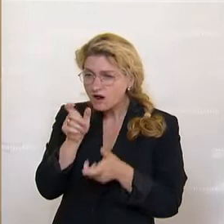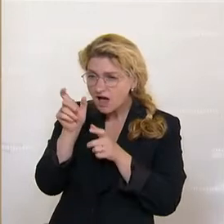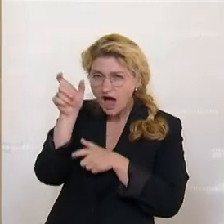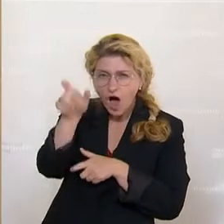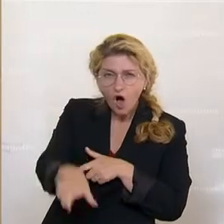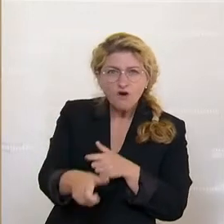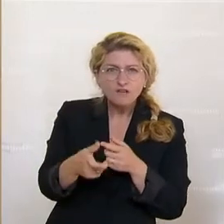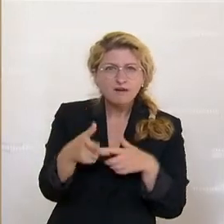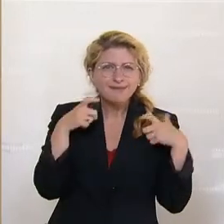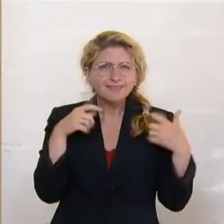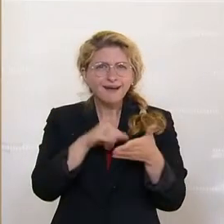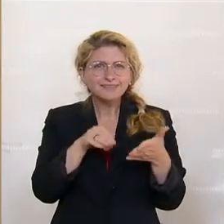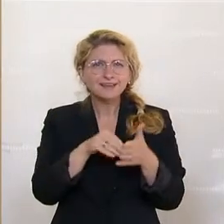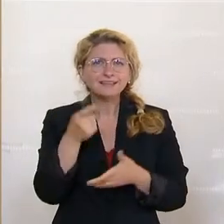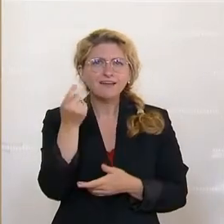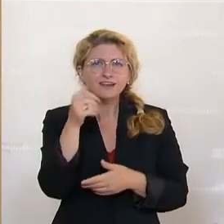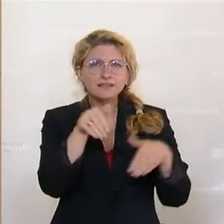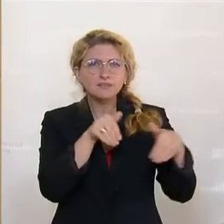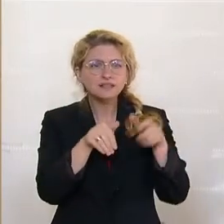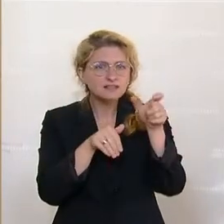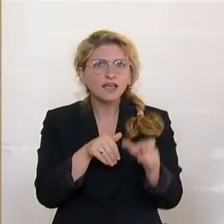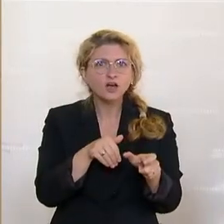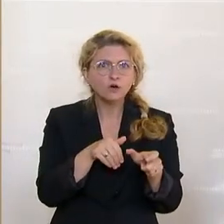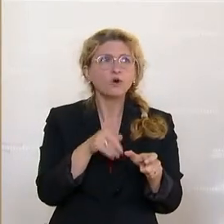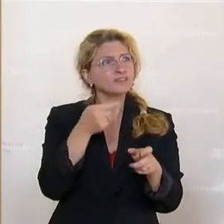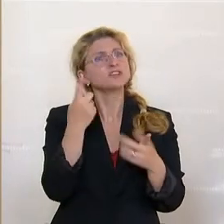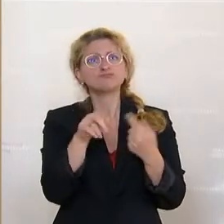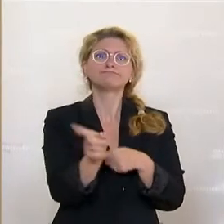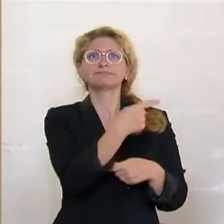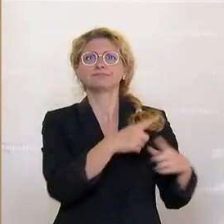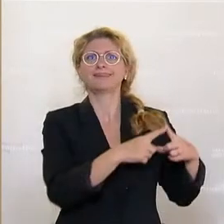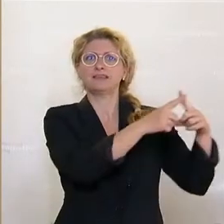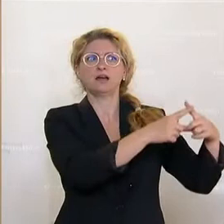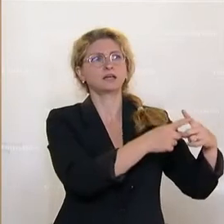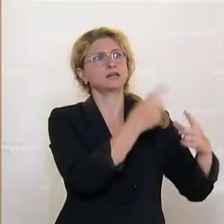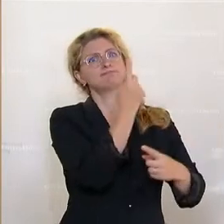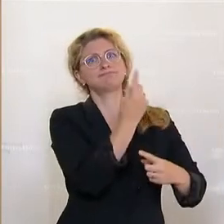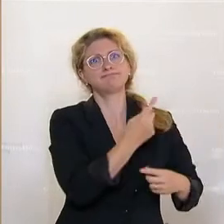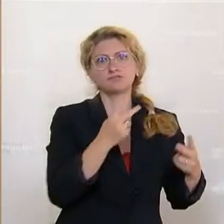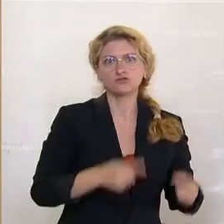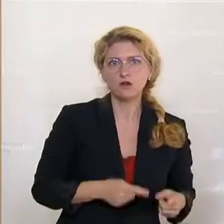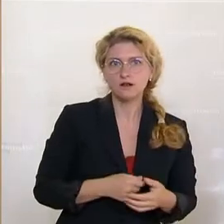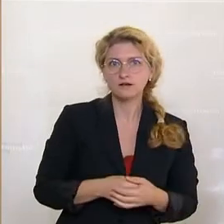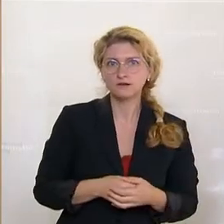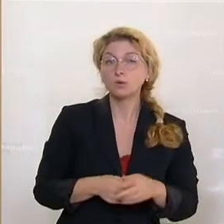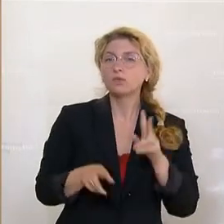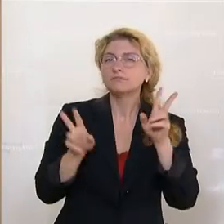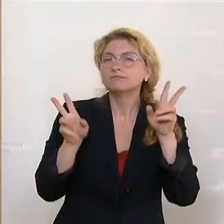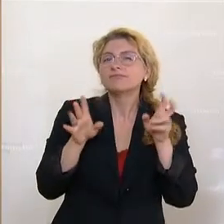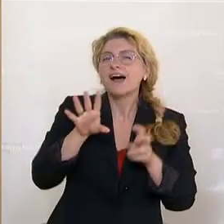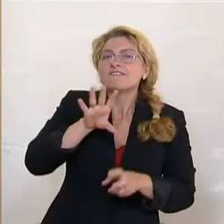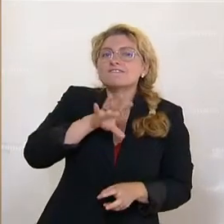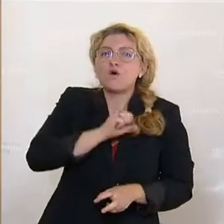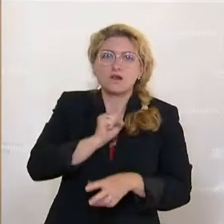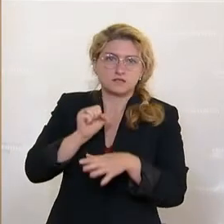Finanzministerium, bevor er hier die Kirche einschüchtern sollte. Und die vermeintliche Erfolgsmeldung vom Herrn Schmidt, nämlich die